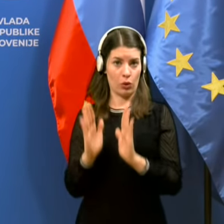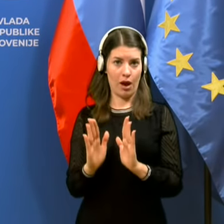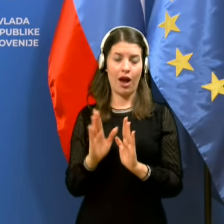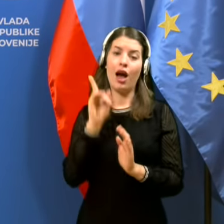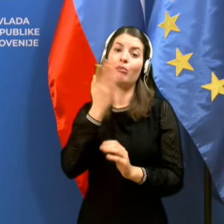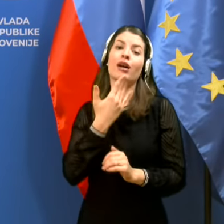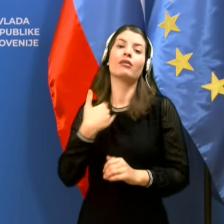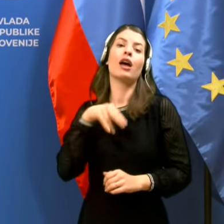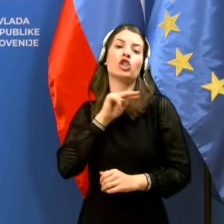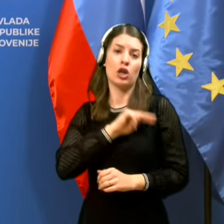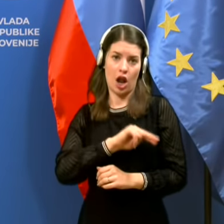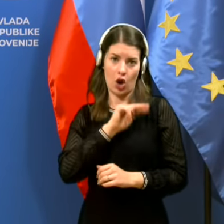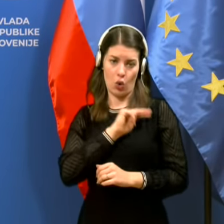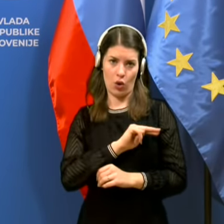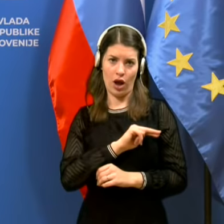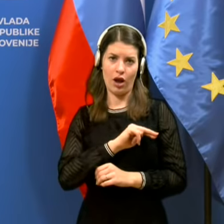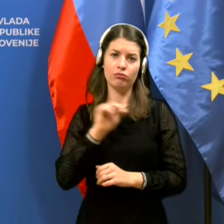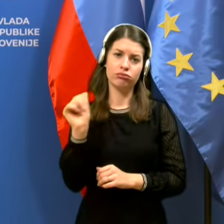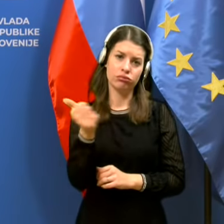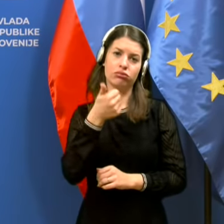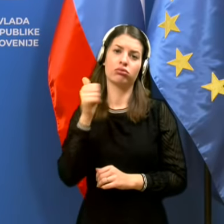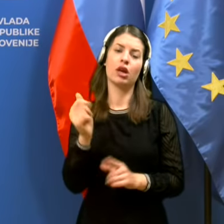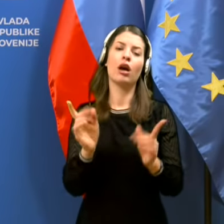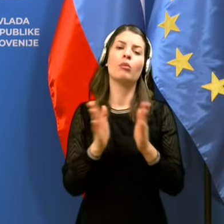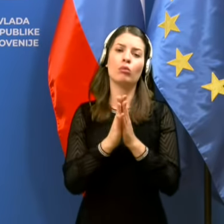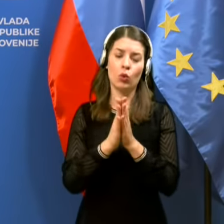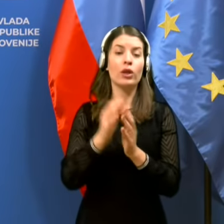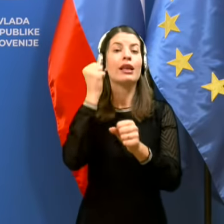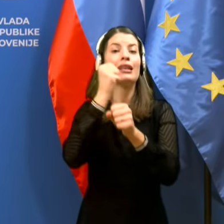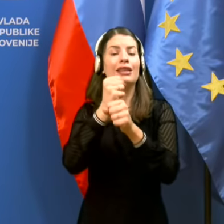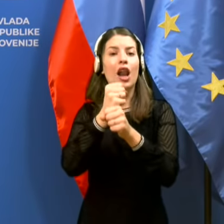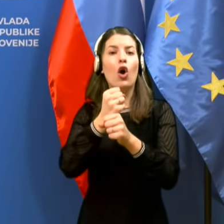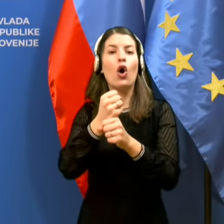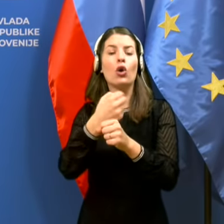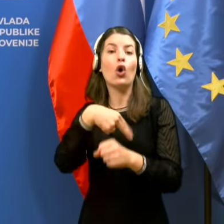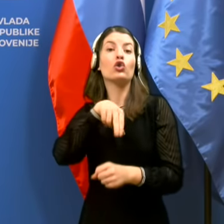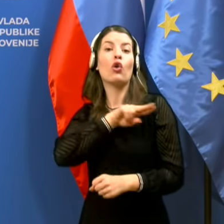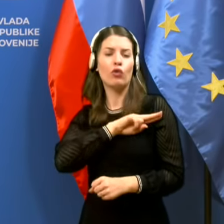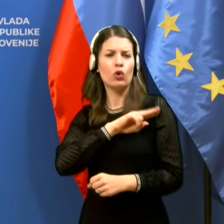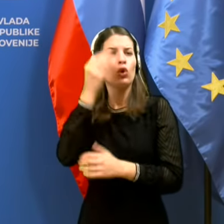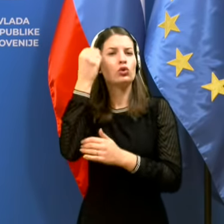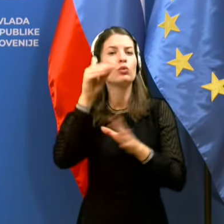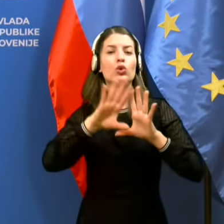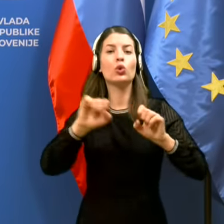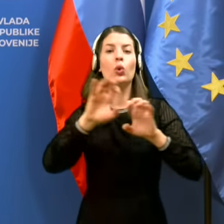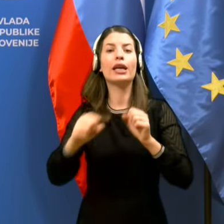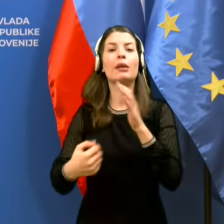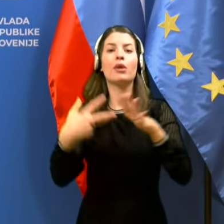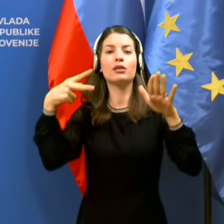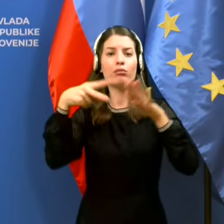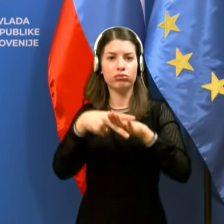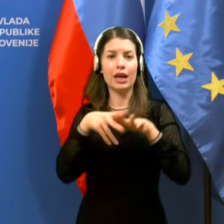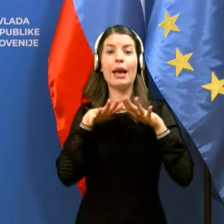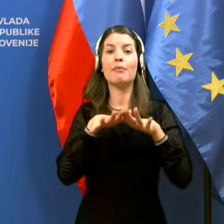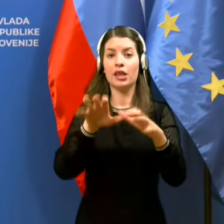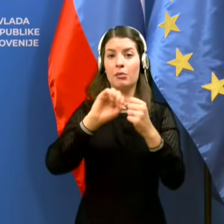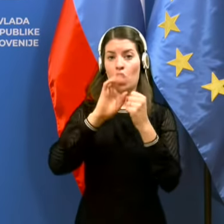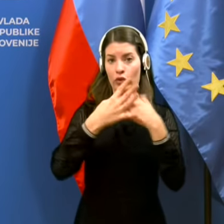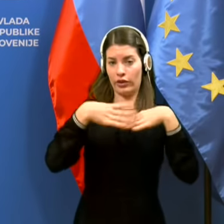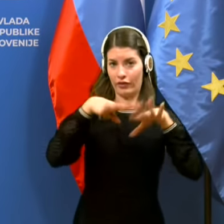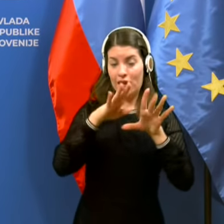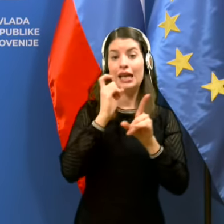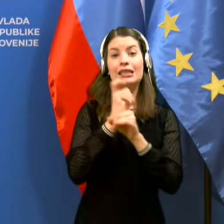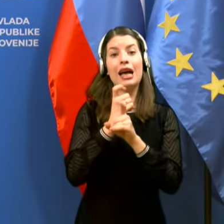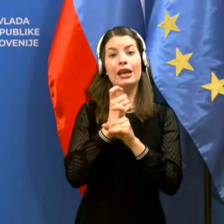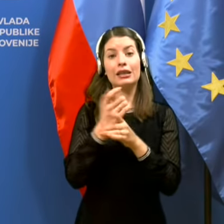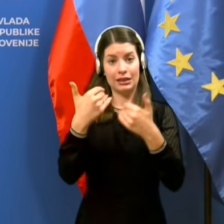je, kar vedno znova pozivamo, ravnajte odgovorno, spoštujte ukrepe za zaizitev epidemije koronavirusa, tako zaradi sebe, kot